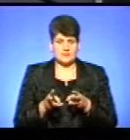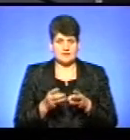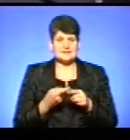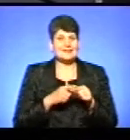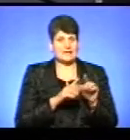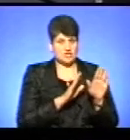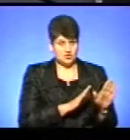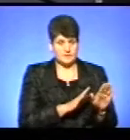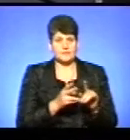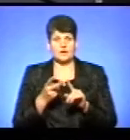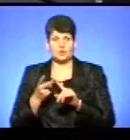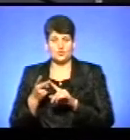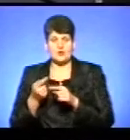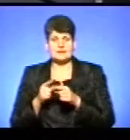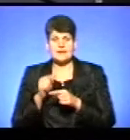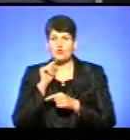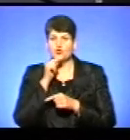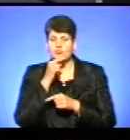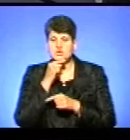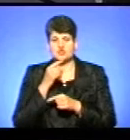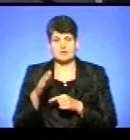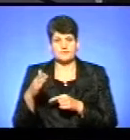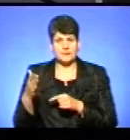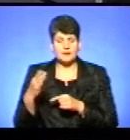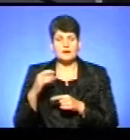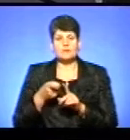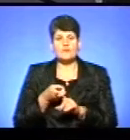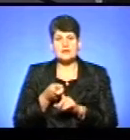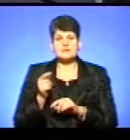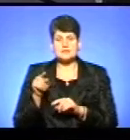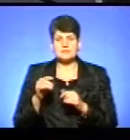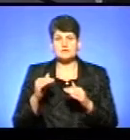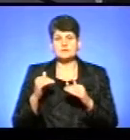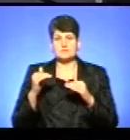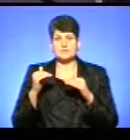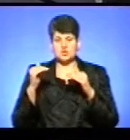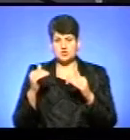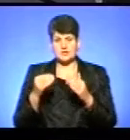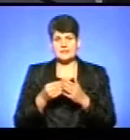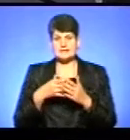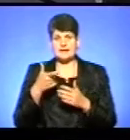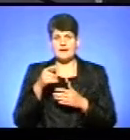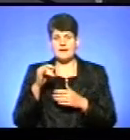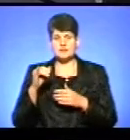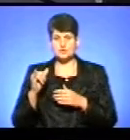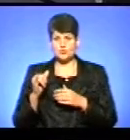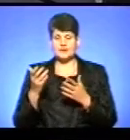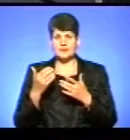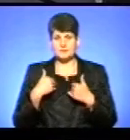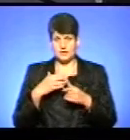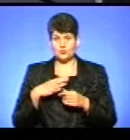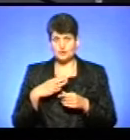технічна. Друга мета – це мета економічна, яка пов'язана з тим, що зростання вартості природнього газу, яке ми